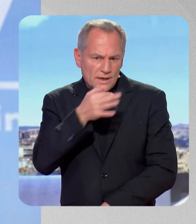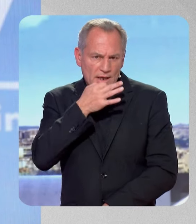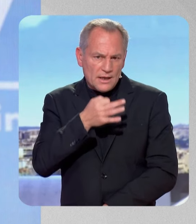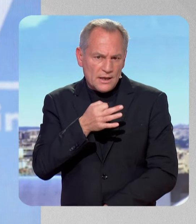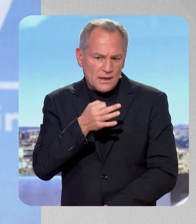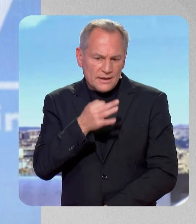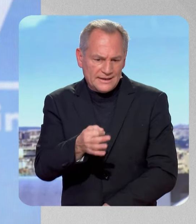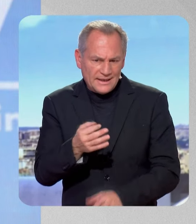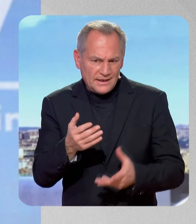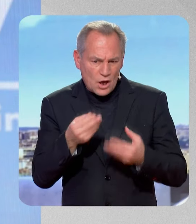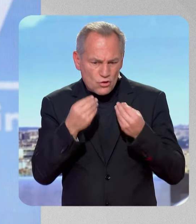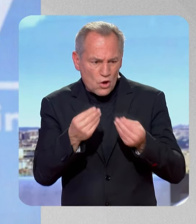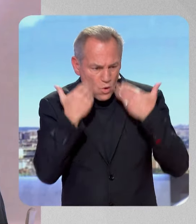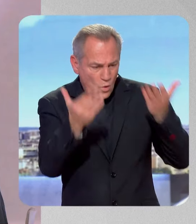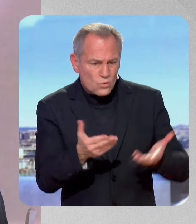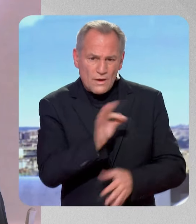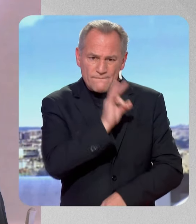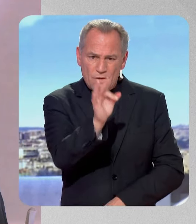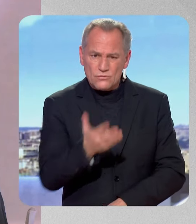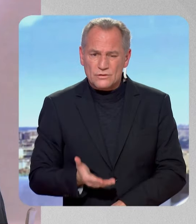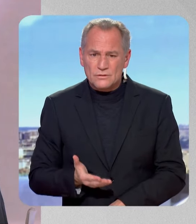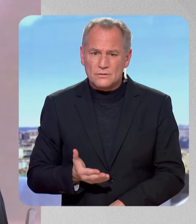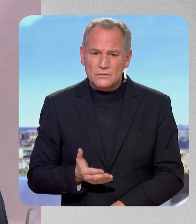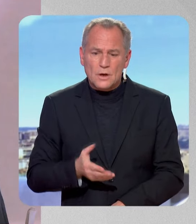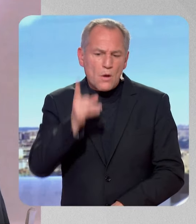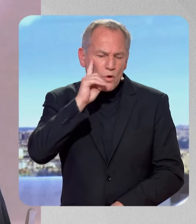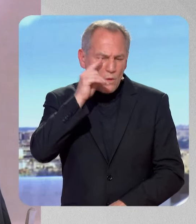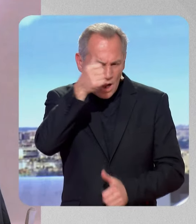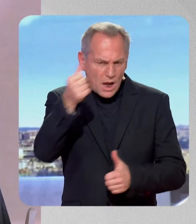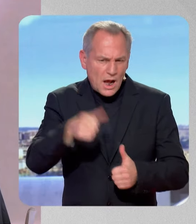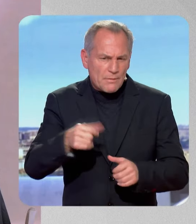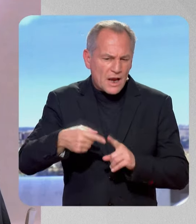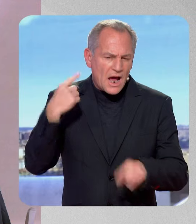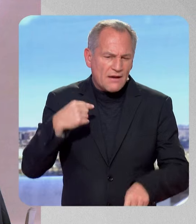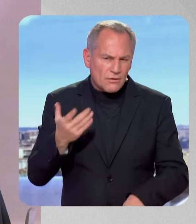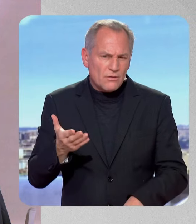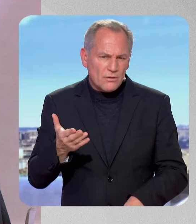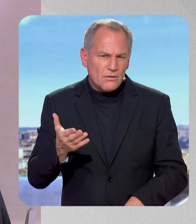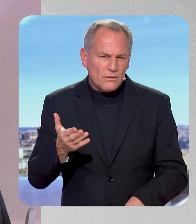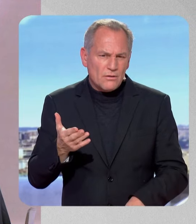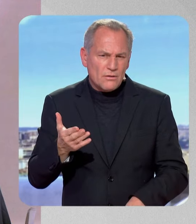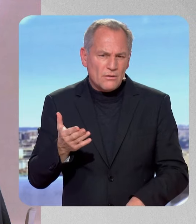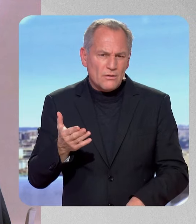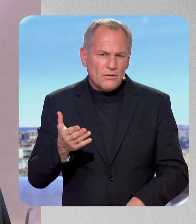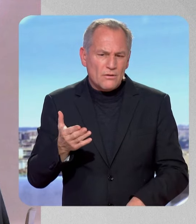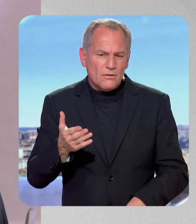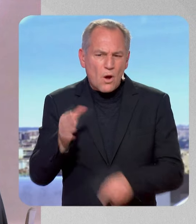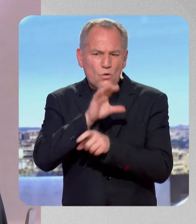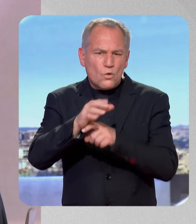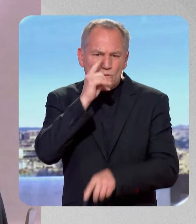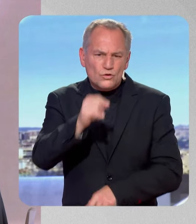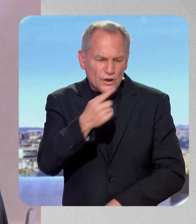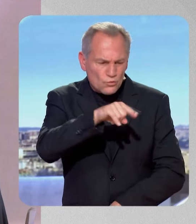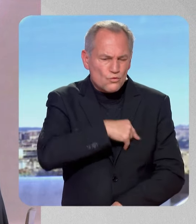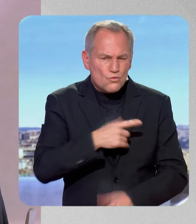nous met la honte à l'international, en réalité, parce que, souvenez-vous, au moment où il y avait eu un mandat d'arrêt contre Poutine, là, la France disait évidemment, on va